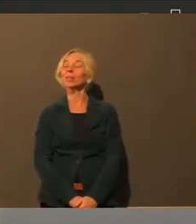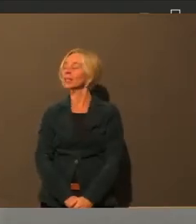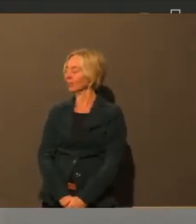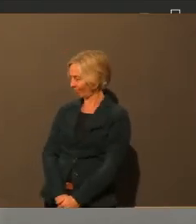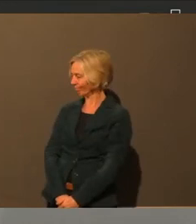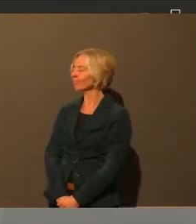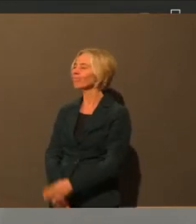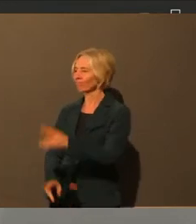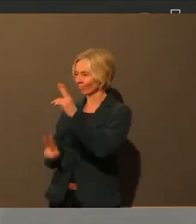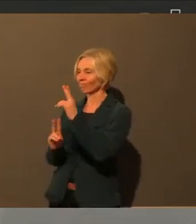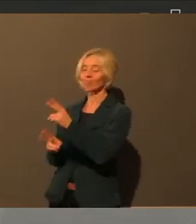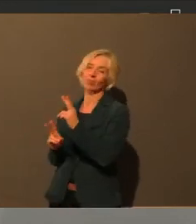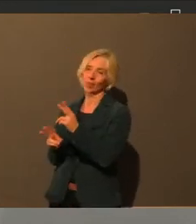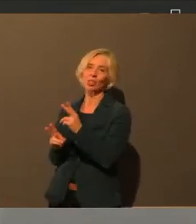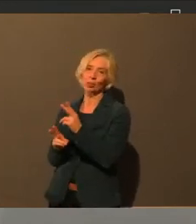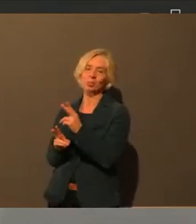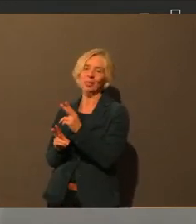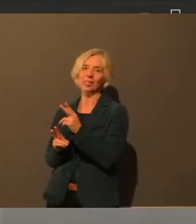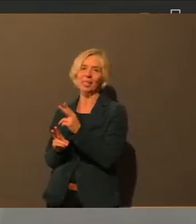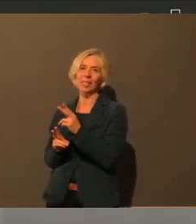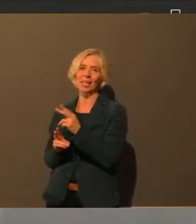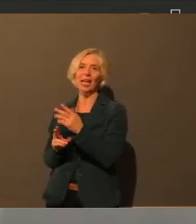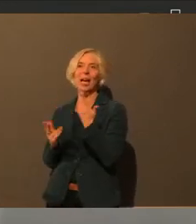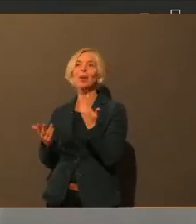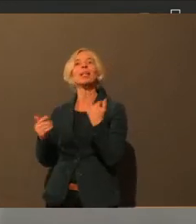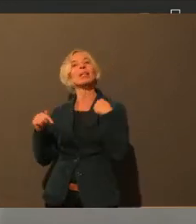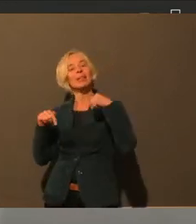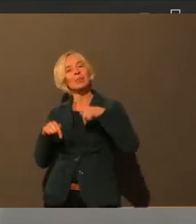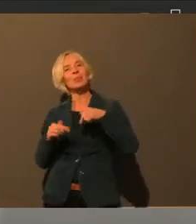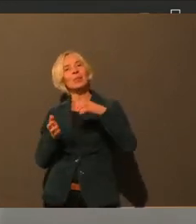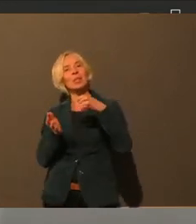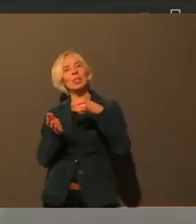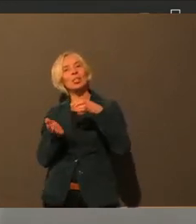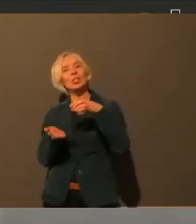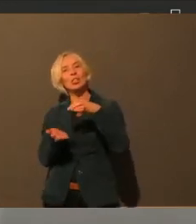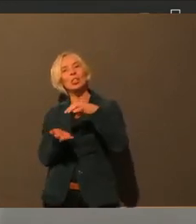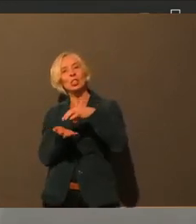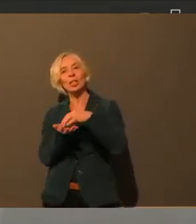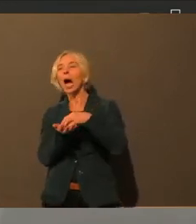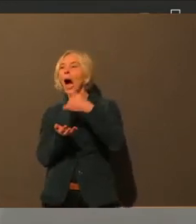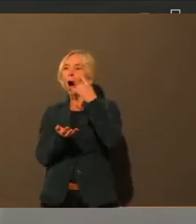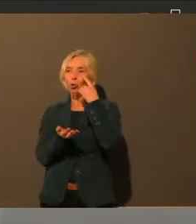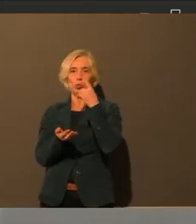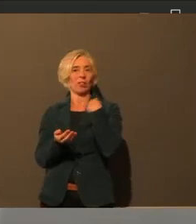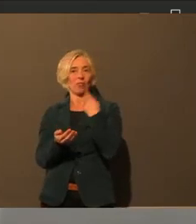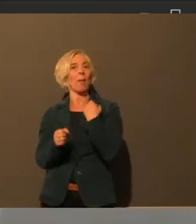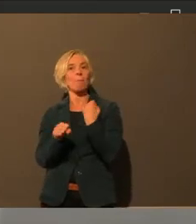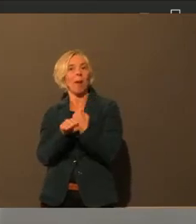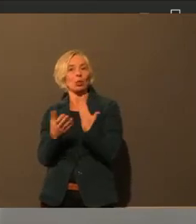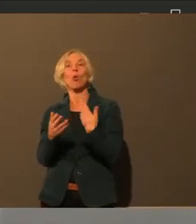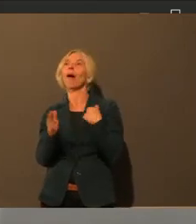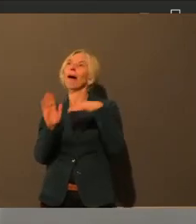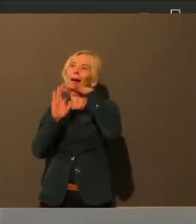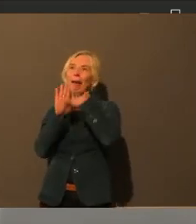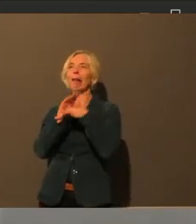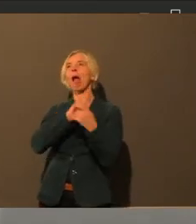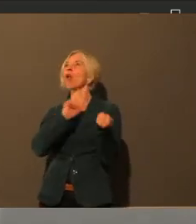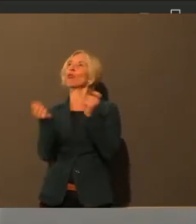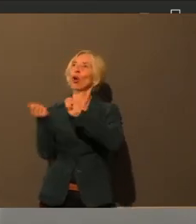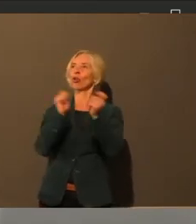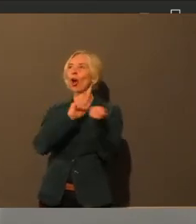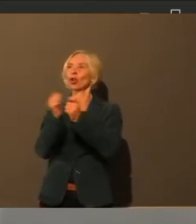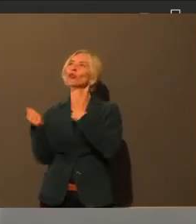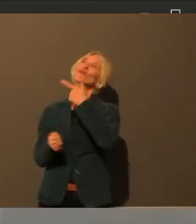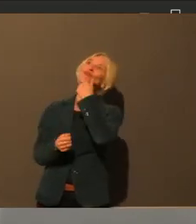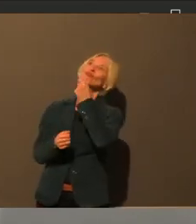Ihnen recht. Also es ist ja nicht so, dass wir das irgendwie vor Ort hier in Augsburg deswegen machen, dass die Regeln sich ändern, weil wir das so schön finden,